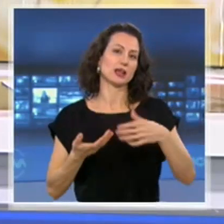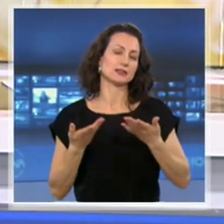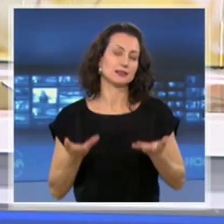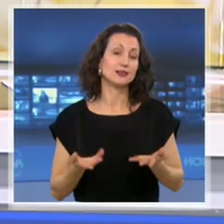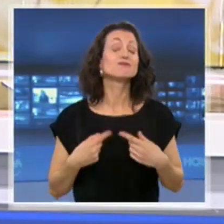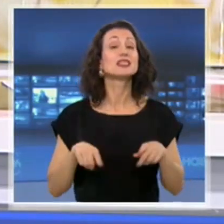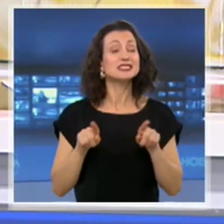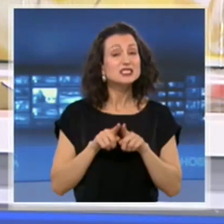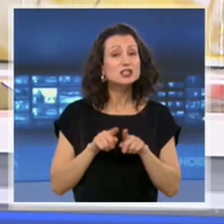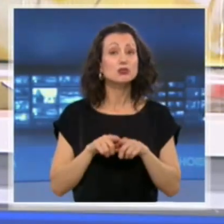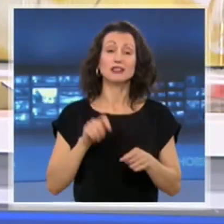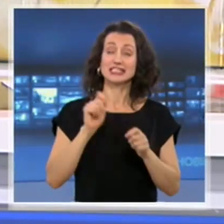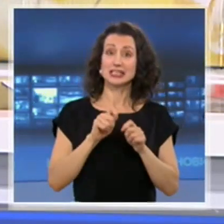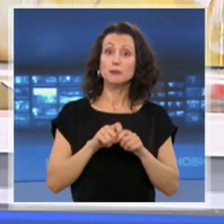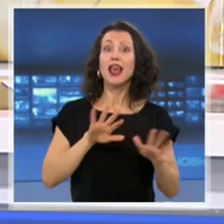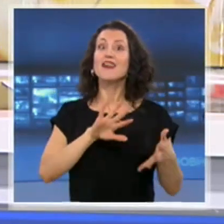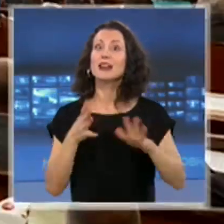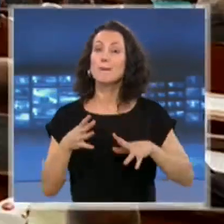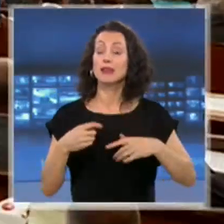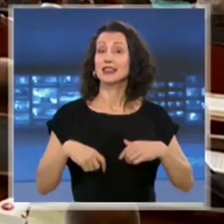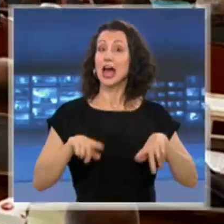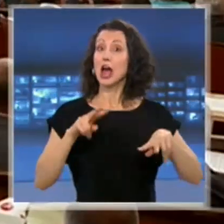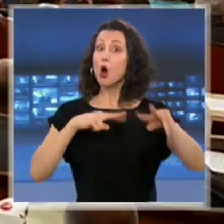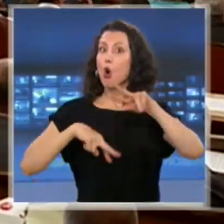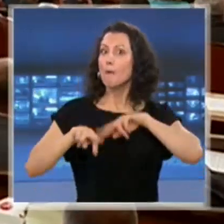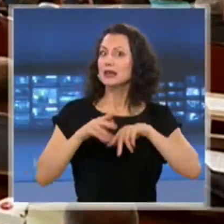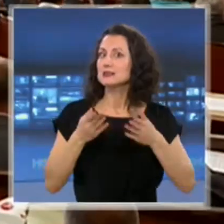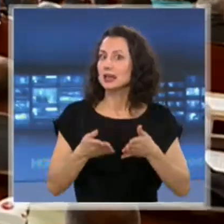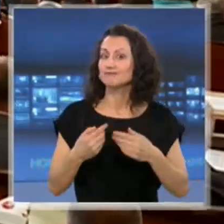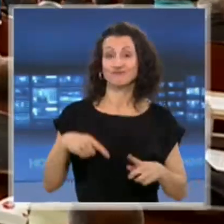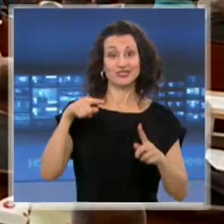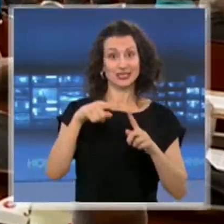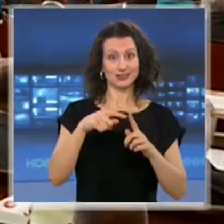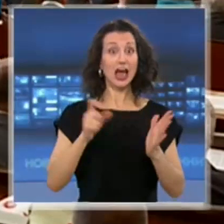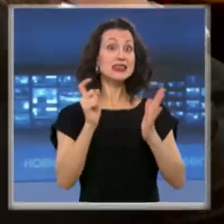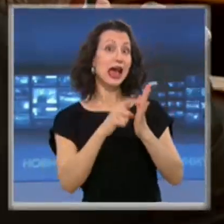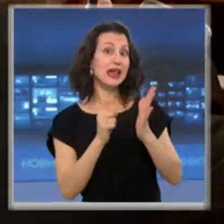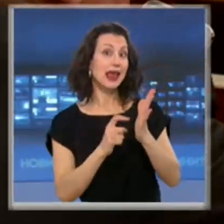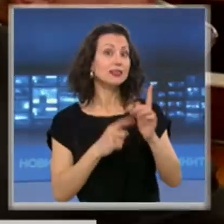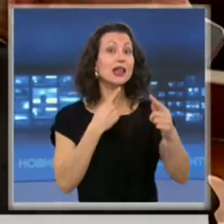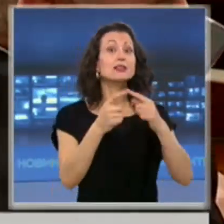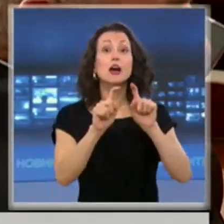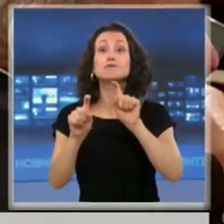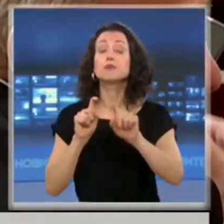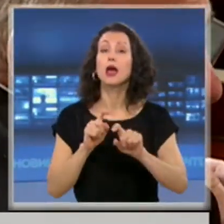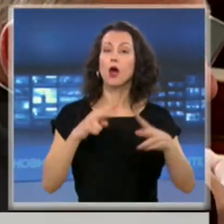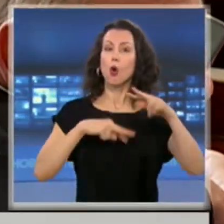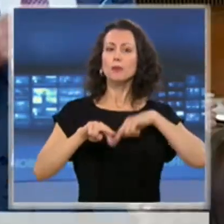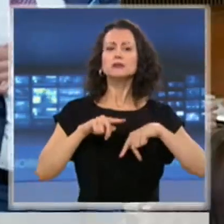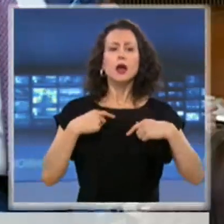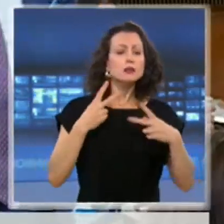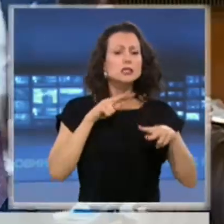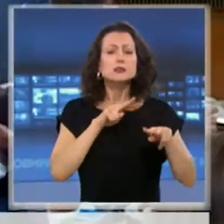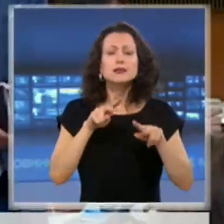временната COVID-комисия. Целта на анкетната комисия е да следи как се изразходват публичните ресурси в кризата.